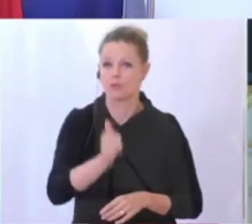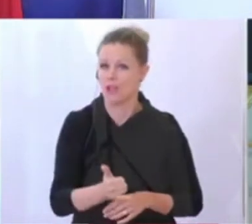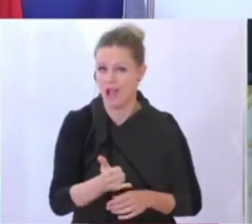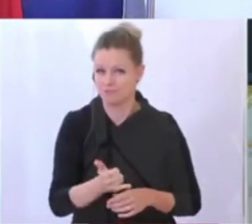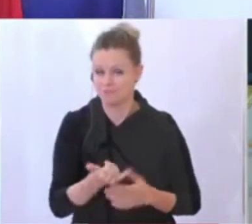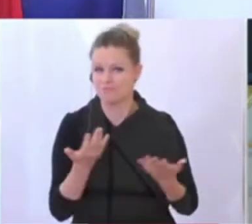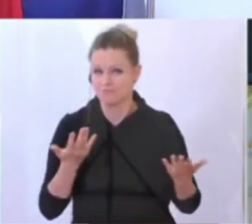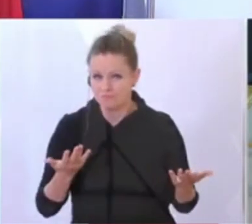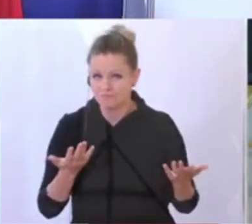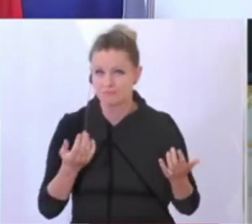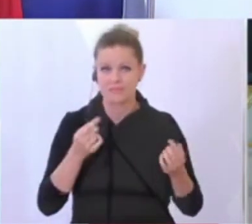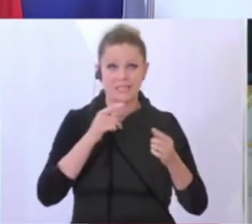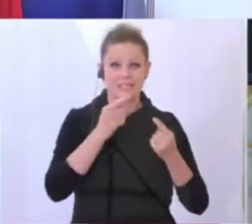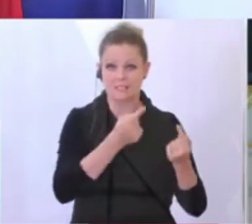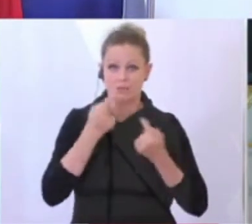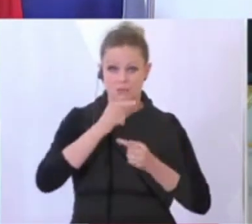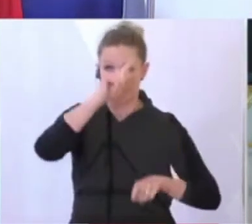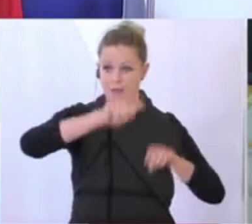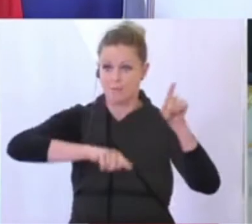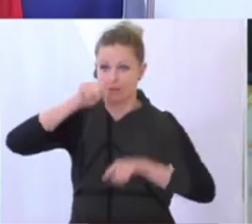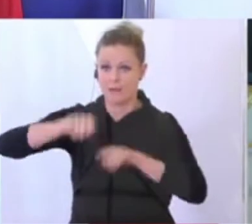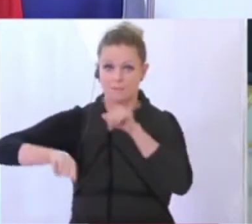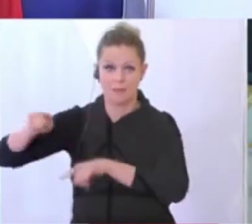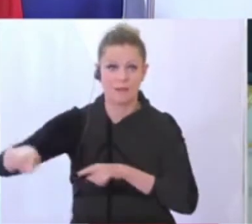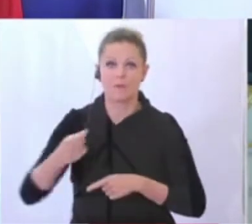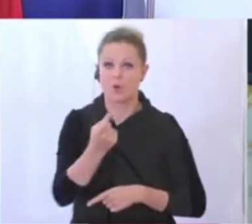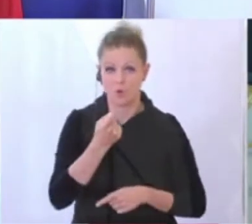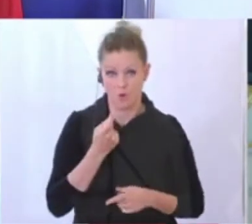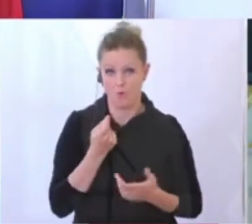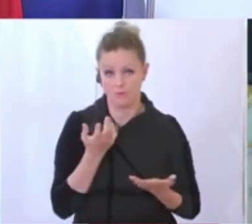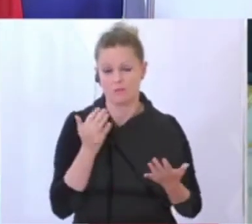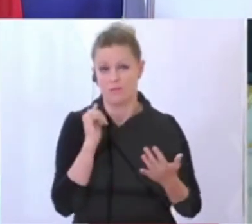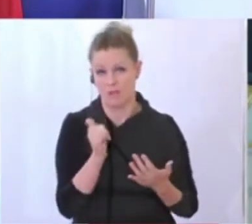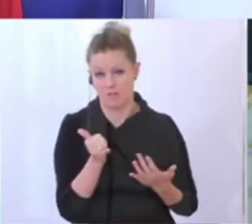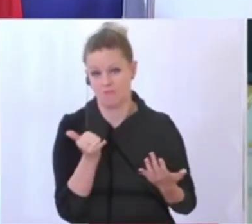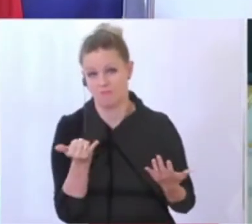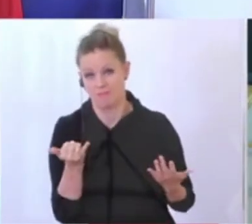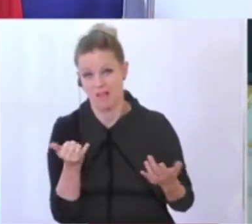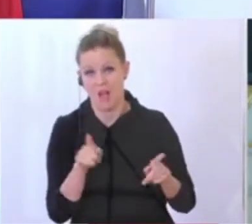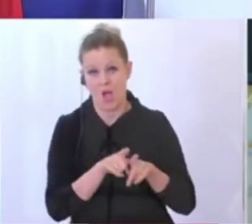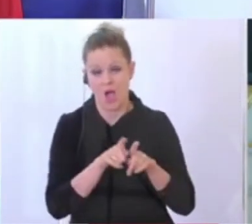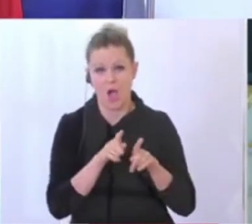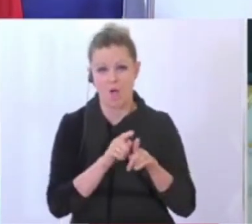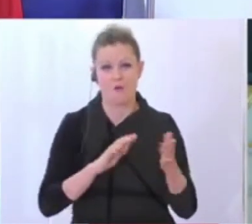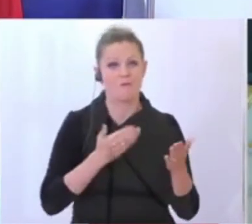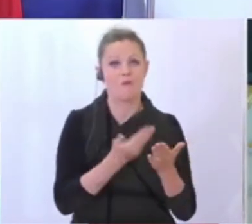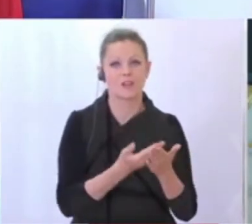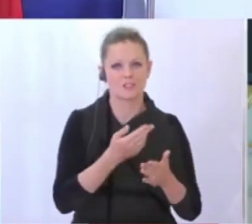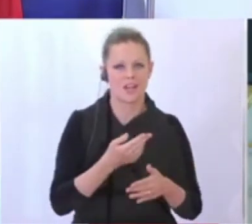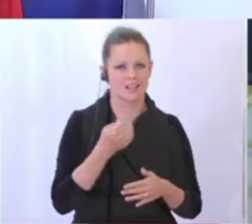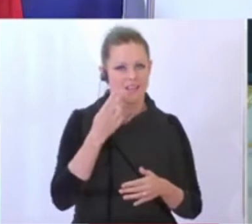je unterschiedlicher die Situation wird, desto mehr macht natürlich auch der Vorschlag von Landeshauptmann